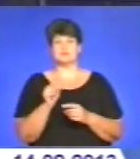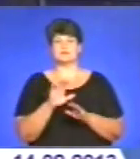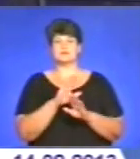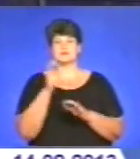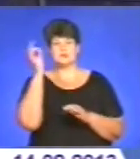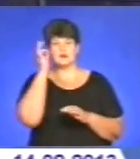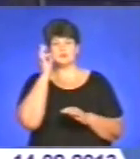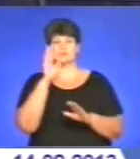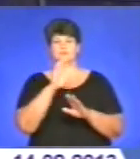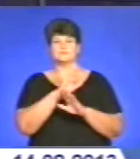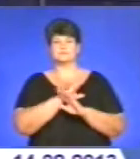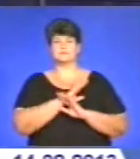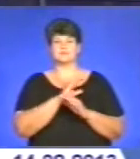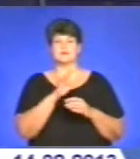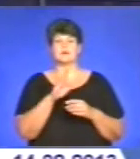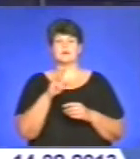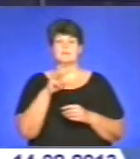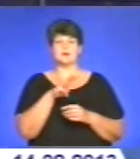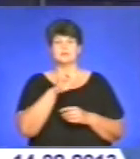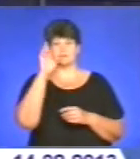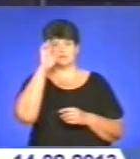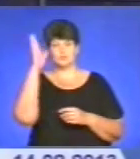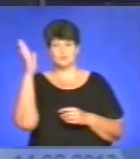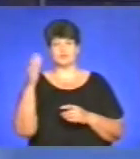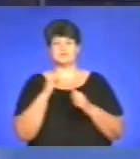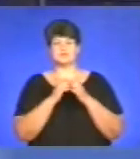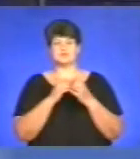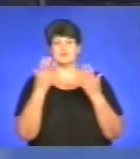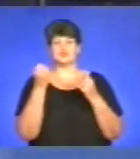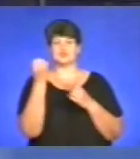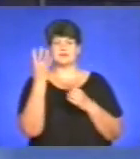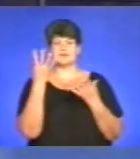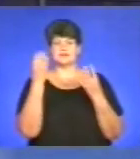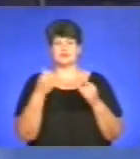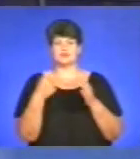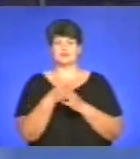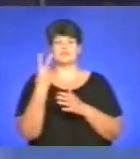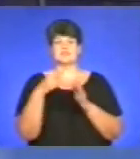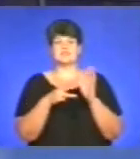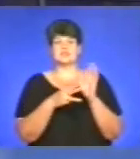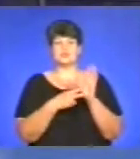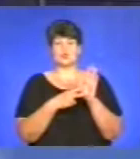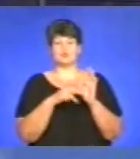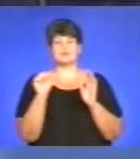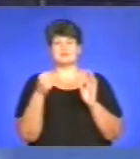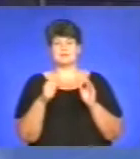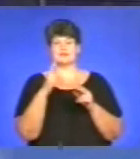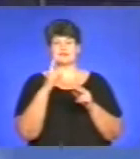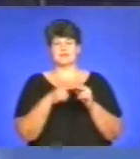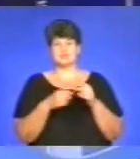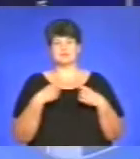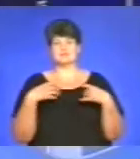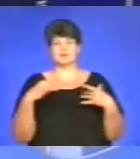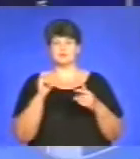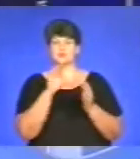Богородиці. Один із чотирьох багатоденних постів церковного року. Він триває до 27 серпня і завершується святом Успіння.